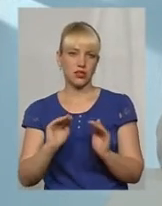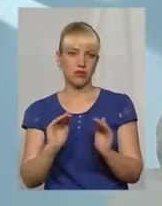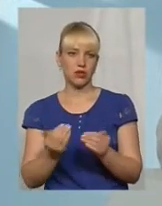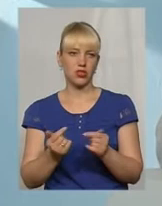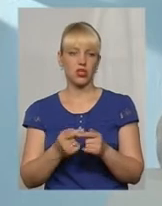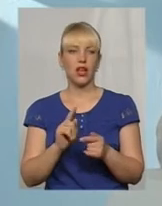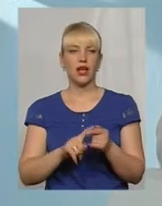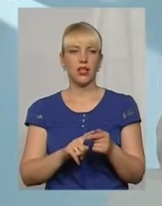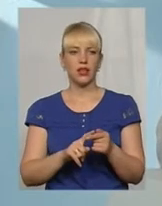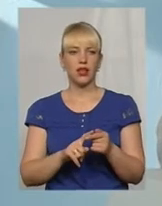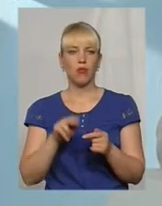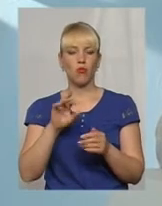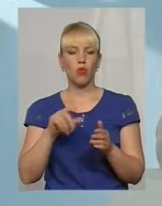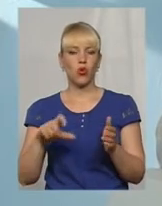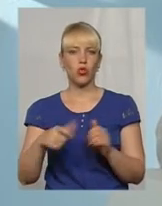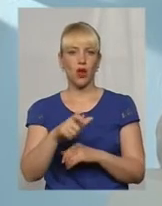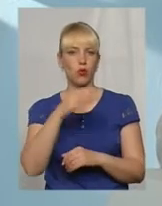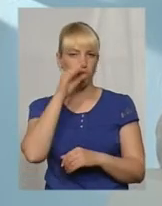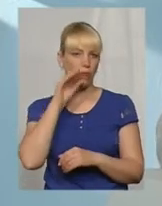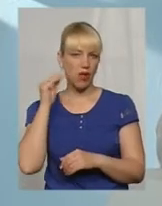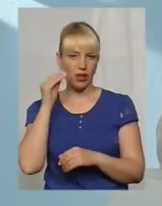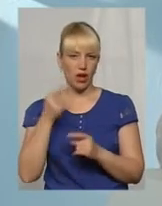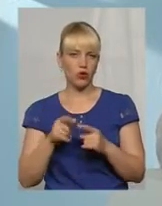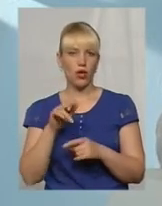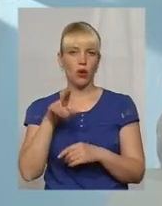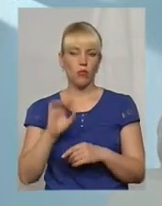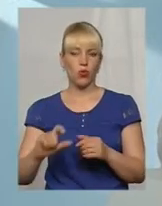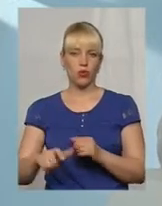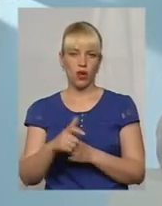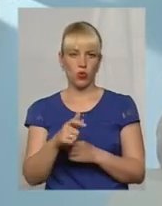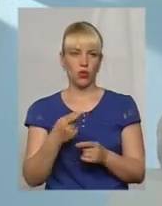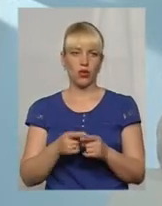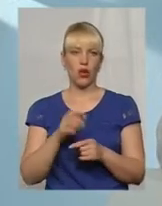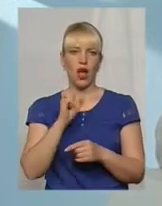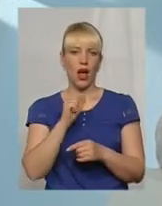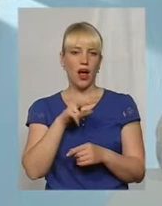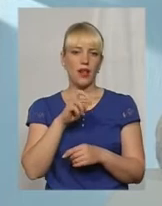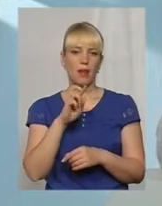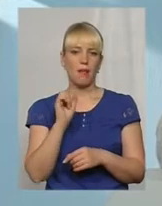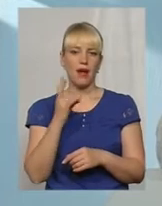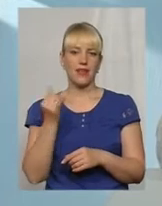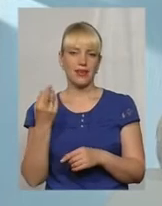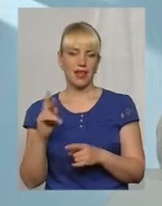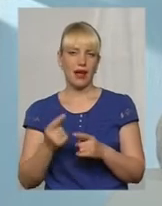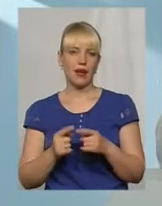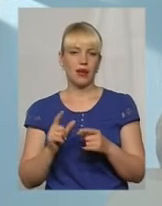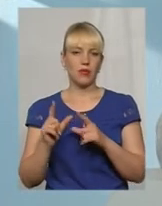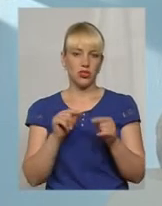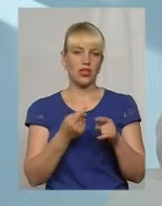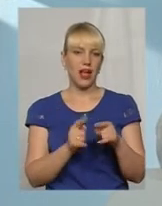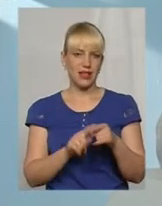Скажімо так, це по дорогі в Болгарию, по дорогі, допустим, даже в ту же Албанію проїжджають именно этой стороной.